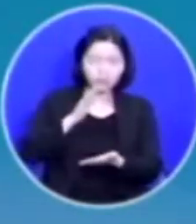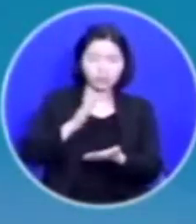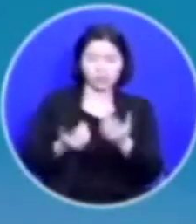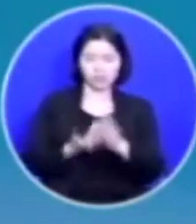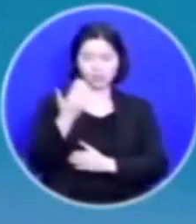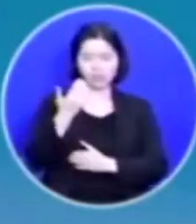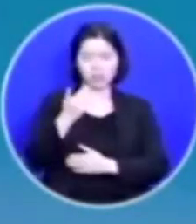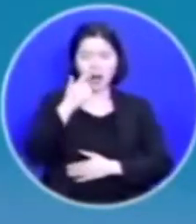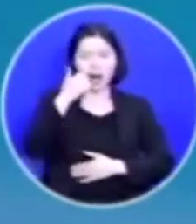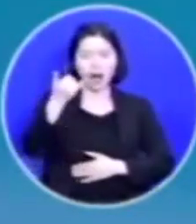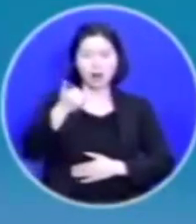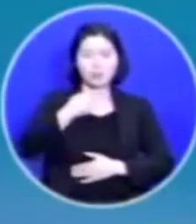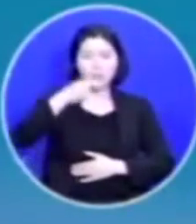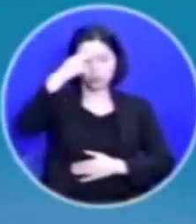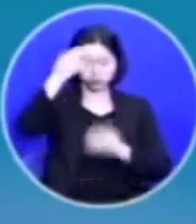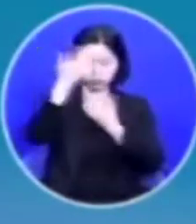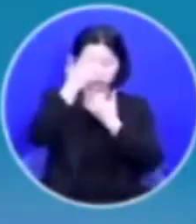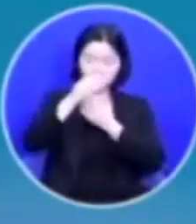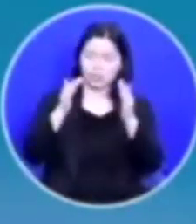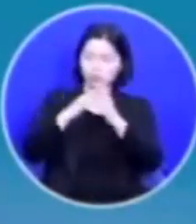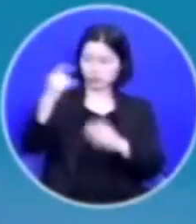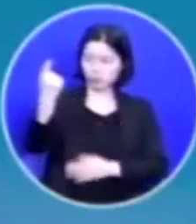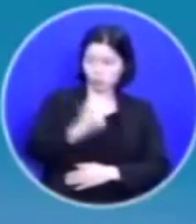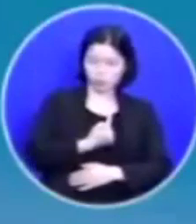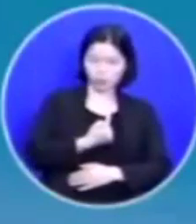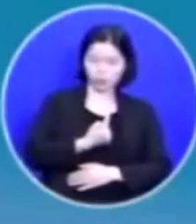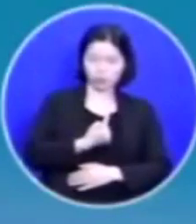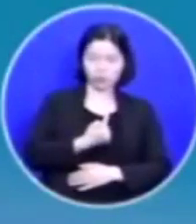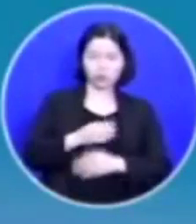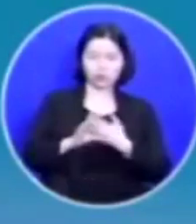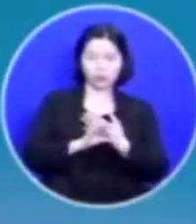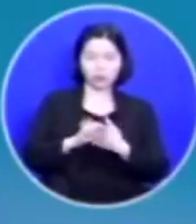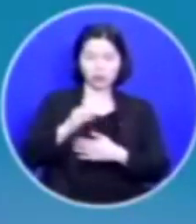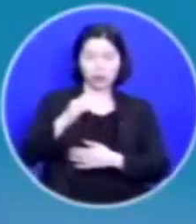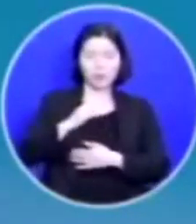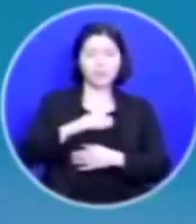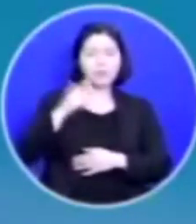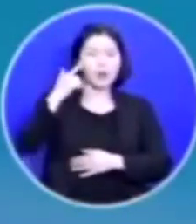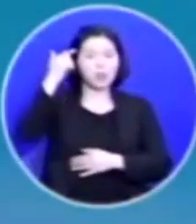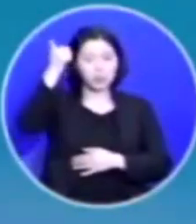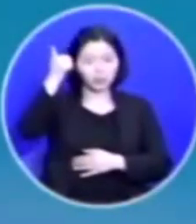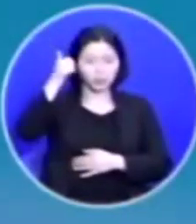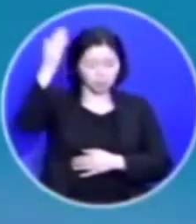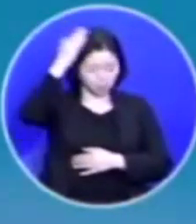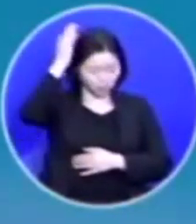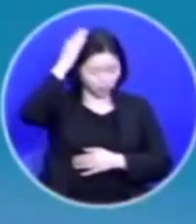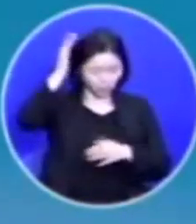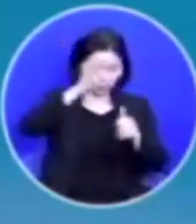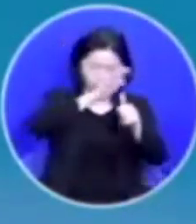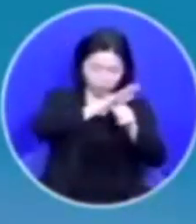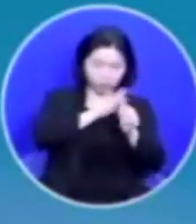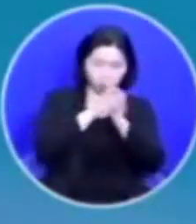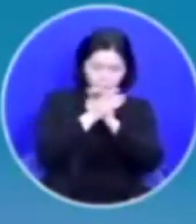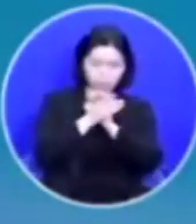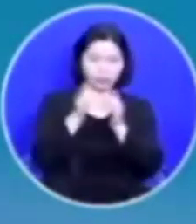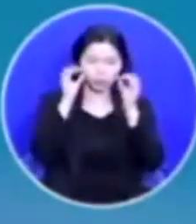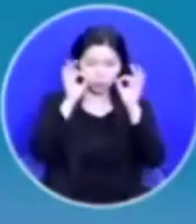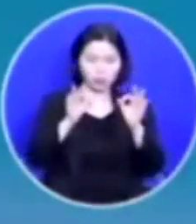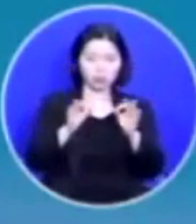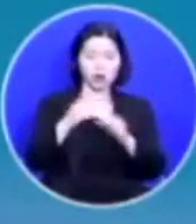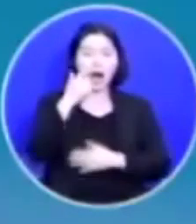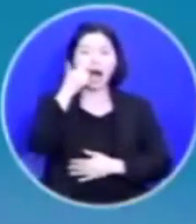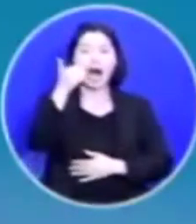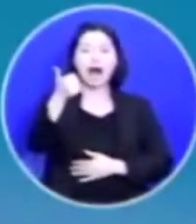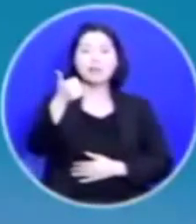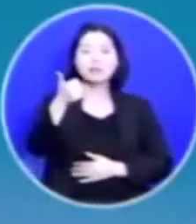아버지가 술이 취해서 집에 들어오시면 목사님이 항상 머리에 손 얹고 기도하는 거 보고 아버지 머리에 손 얹고